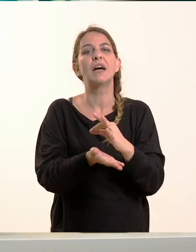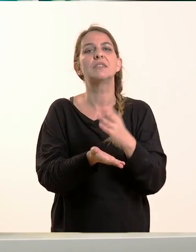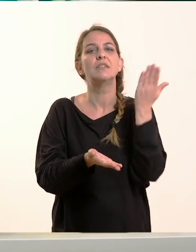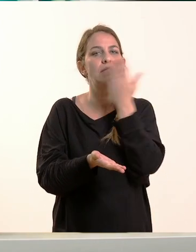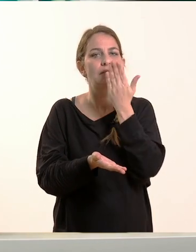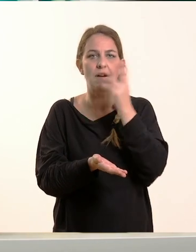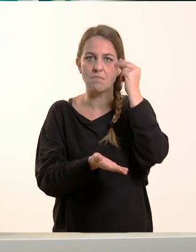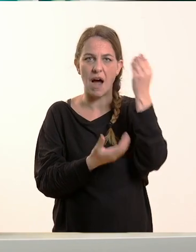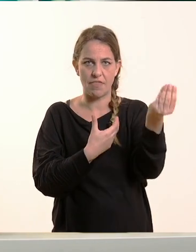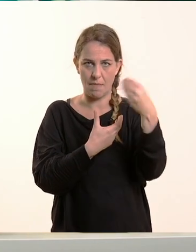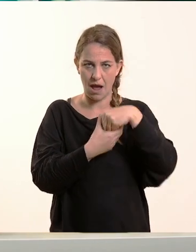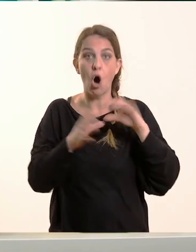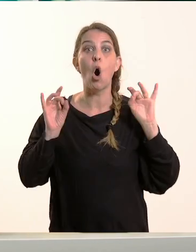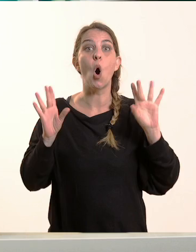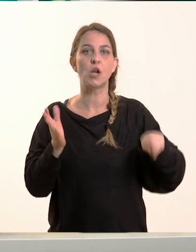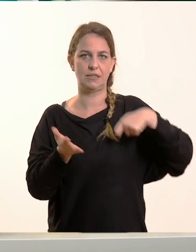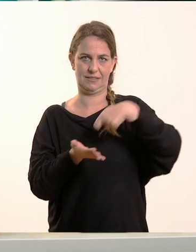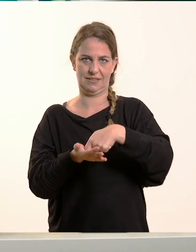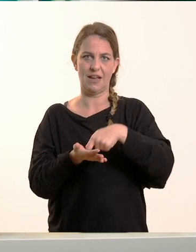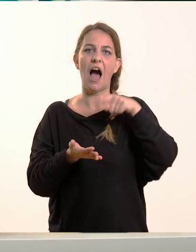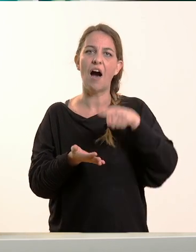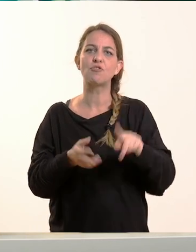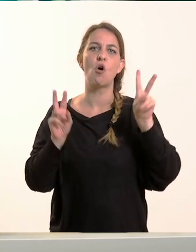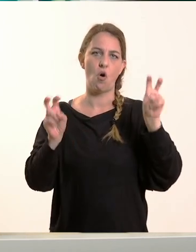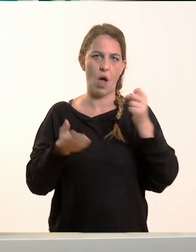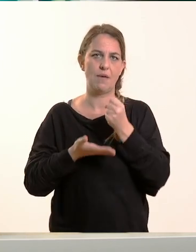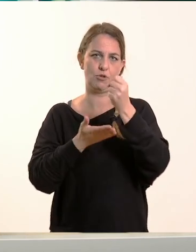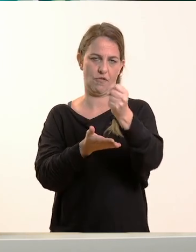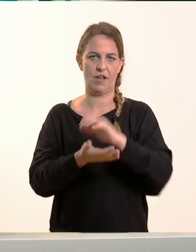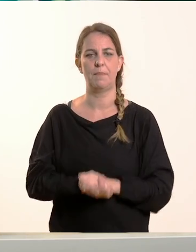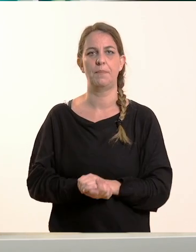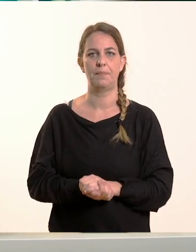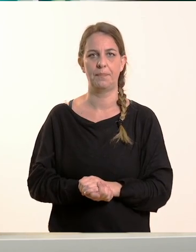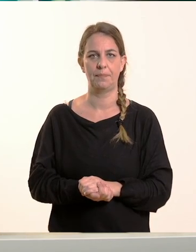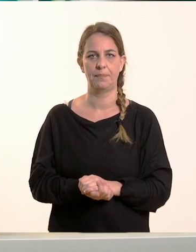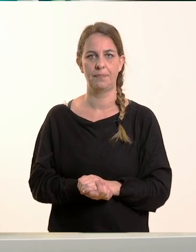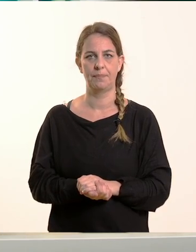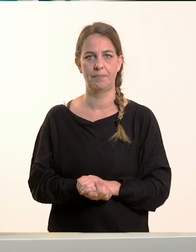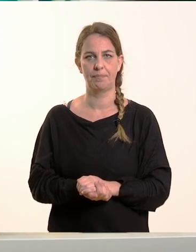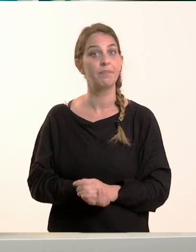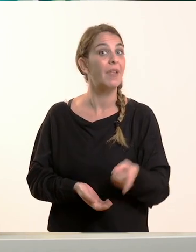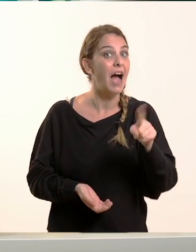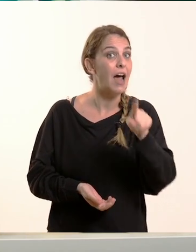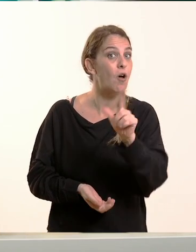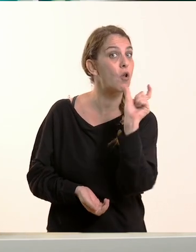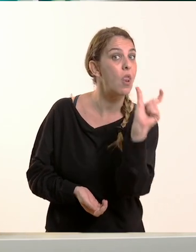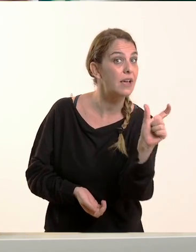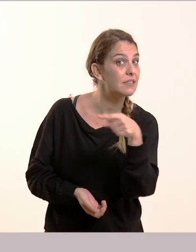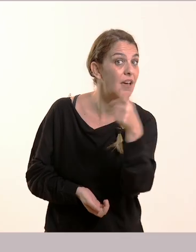υποτροφία. Σπουδάζει χωρίς να πληρώνει χρήματα. Και έχετε κάποια άλλη άγνωστη λέξη.